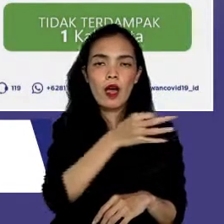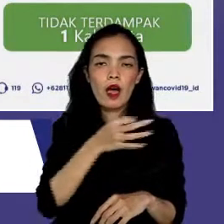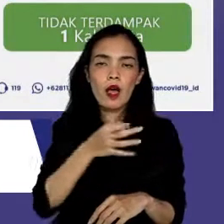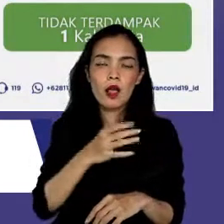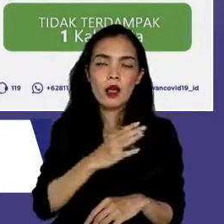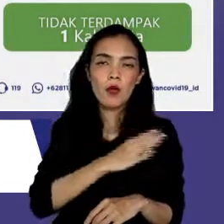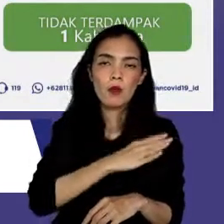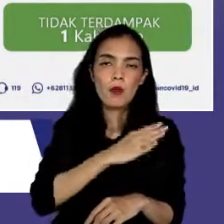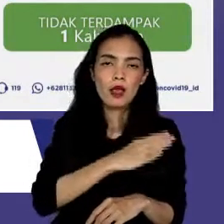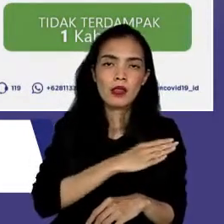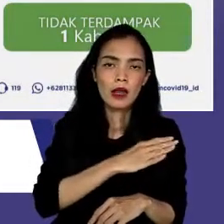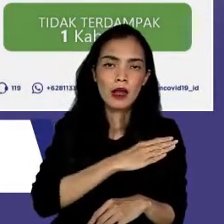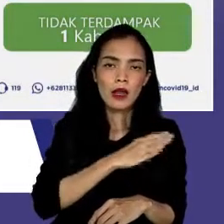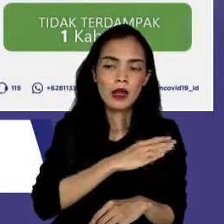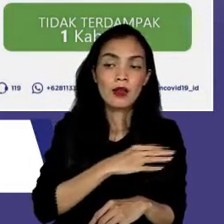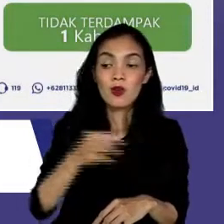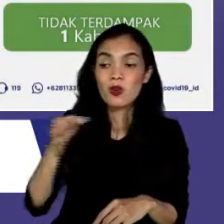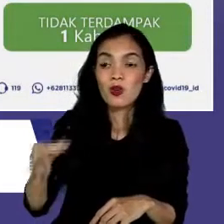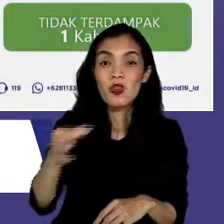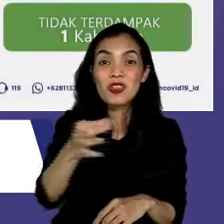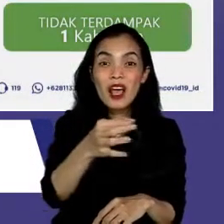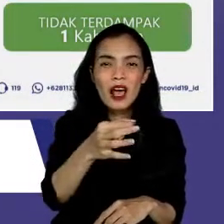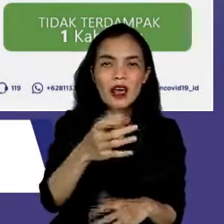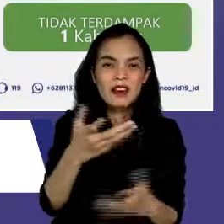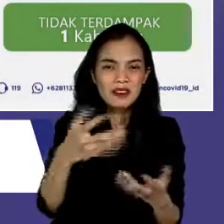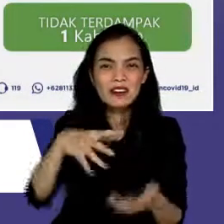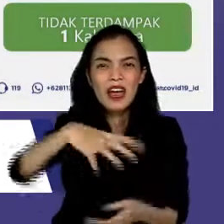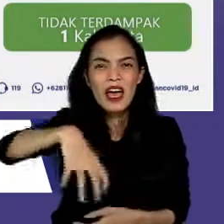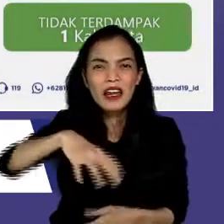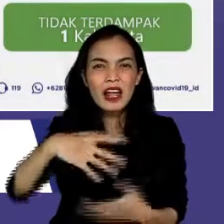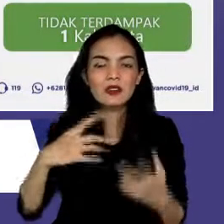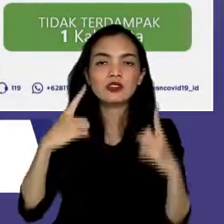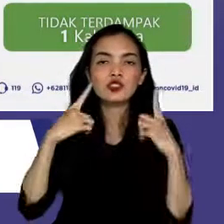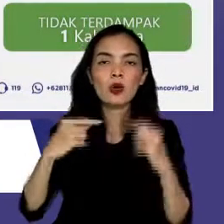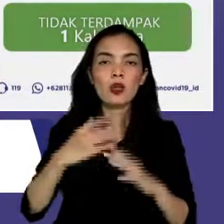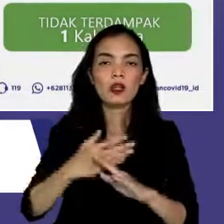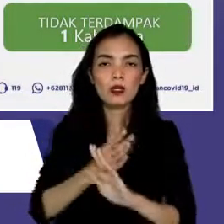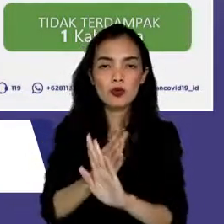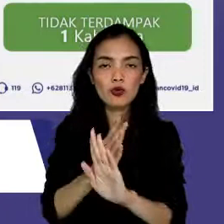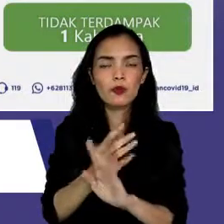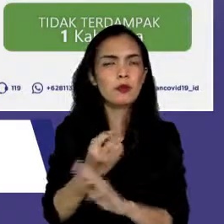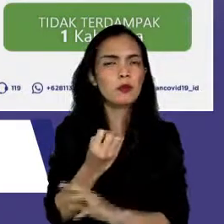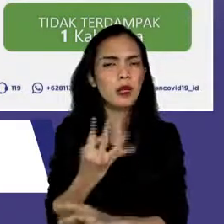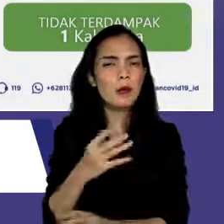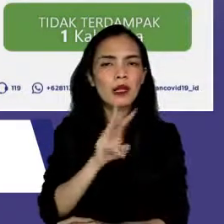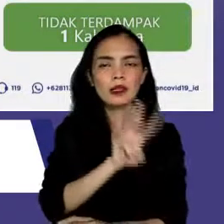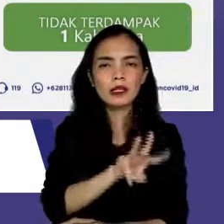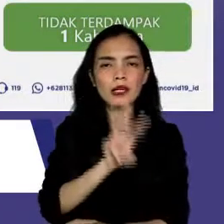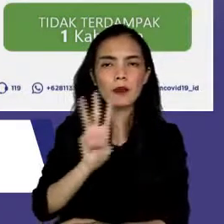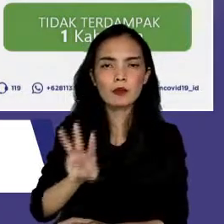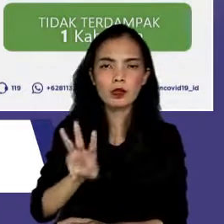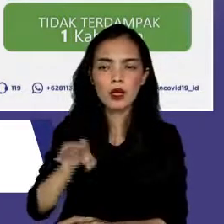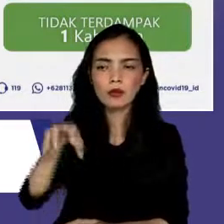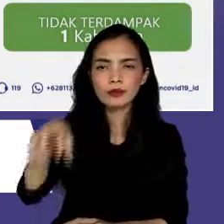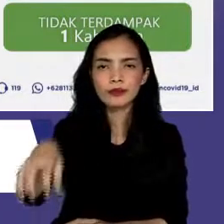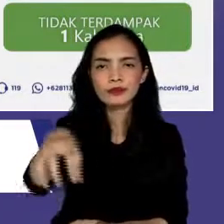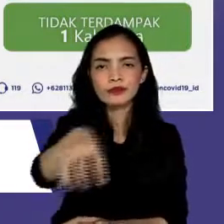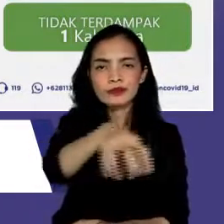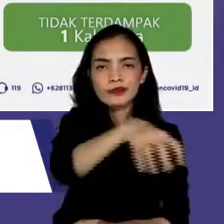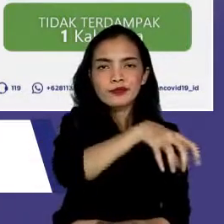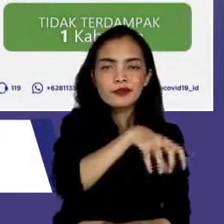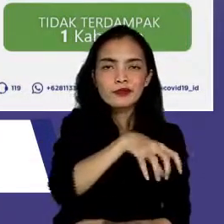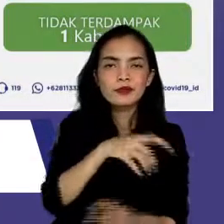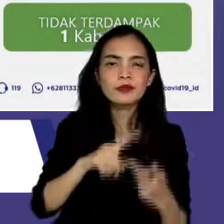zonasi ini didominasi oleh kabupaten-kota dari provinsi Jawa Timur sebanyak 33 kabupaten-kota,